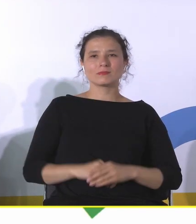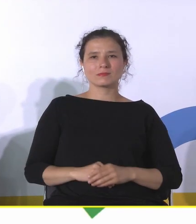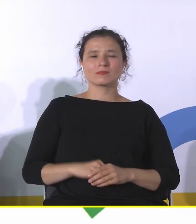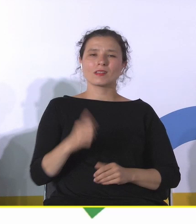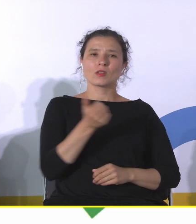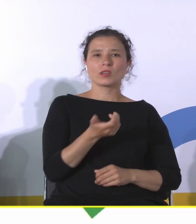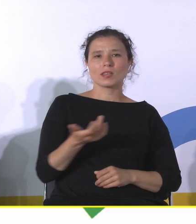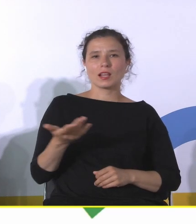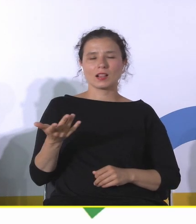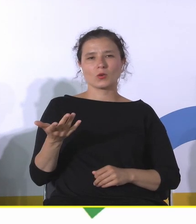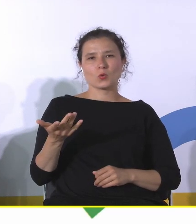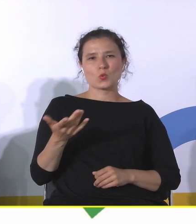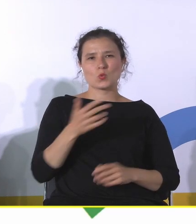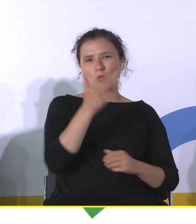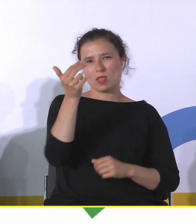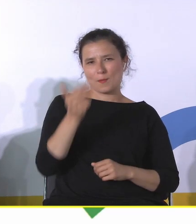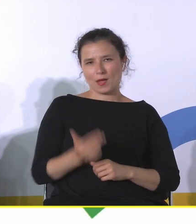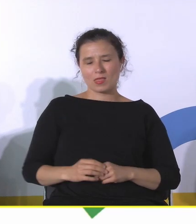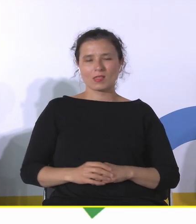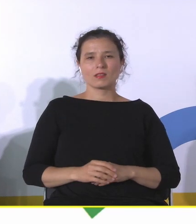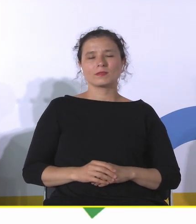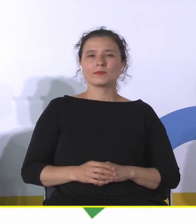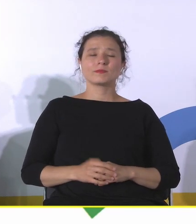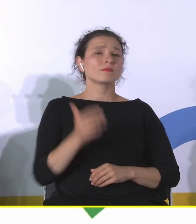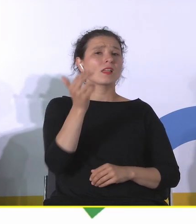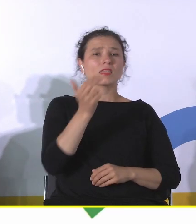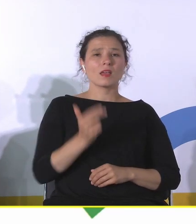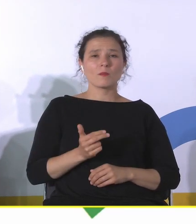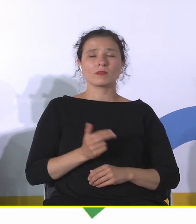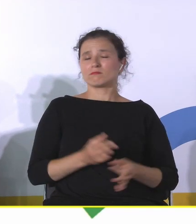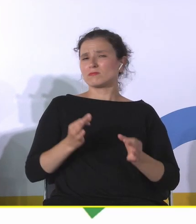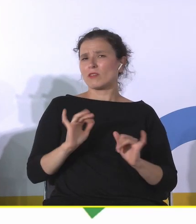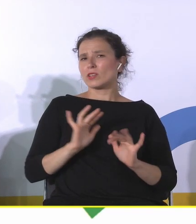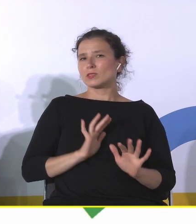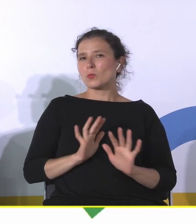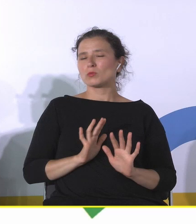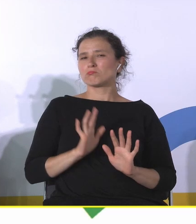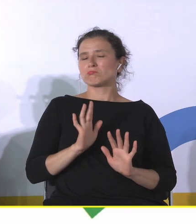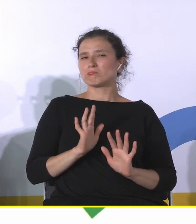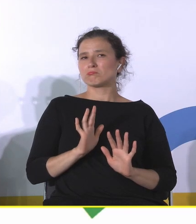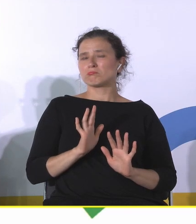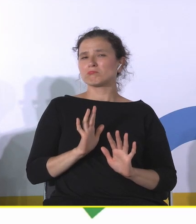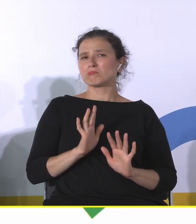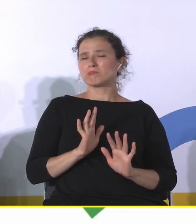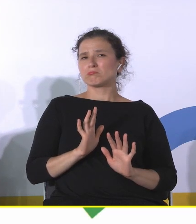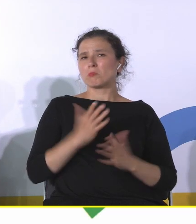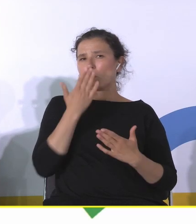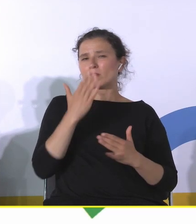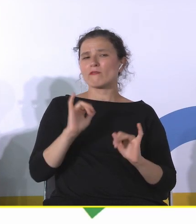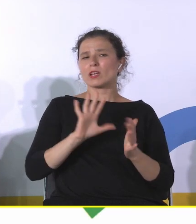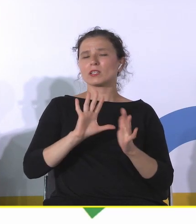zagadnieniom, zagadnieniom, które dzisiaj w jakiś sposób opowiadają nam o tym, jak zmieniają się miasta i w jakim